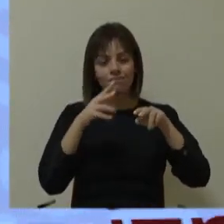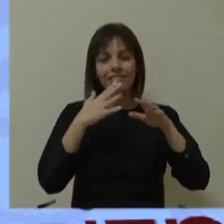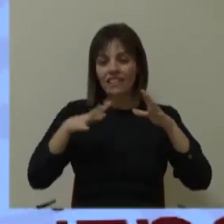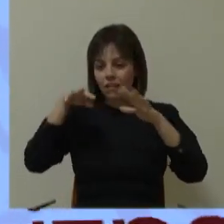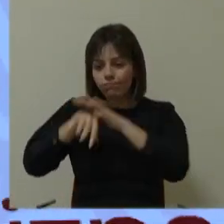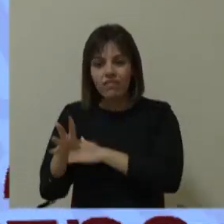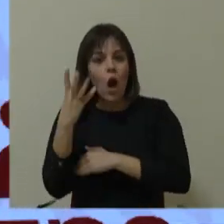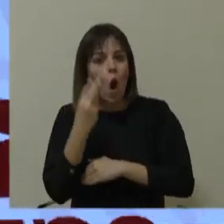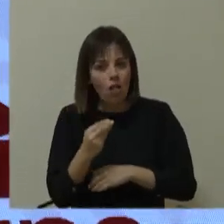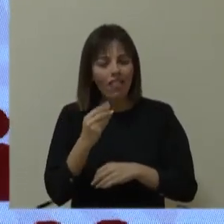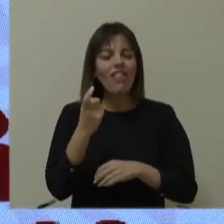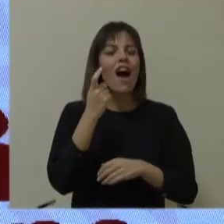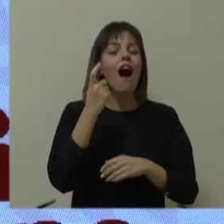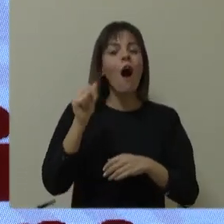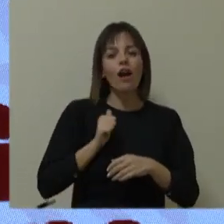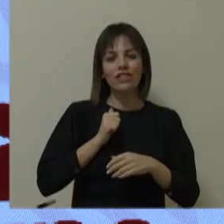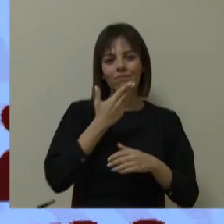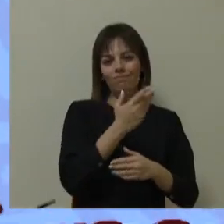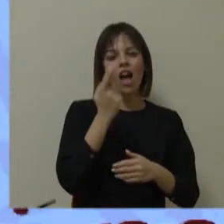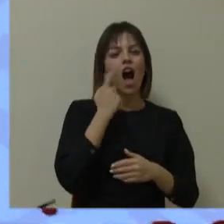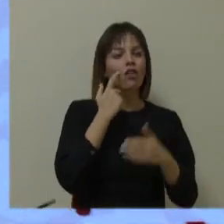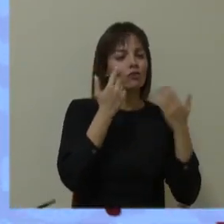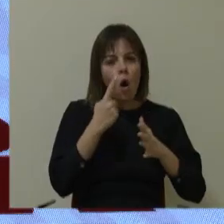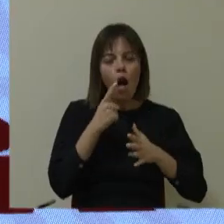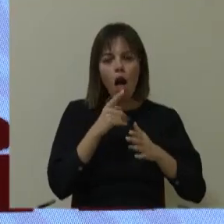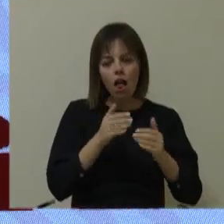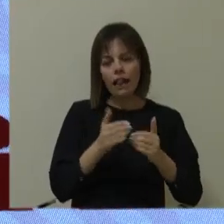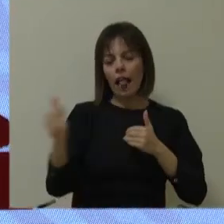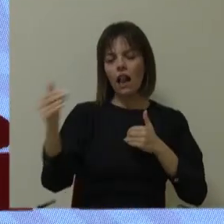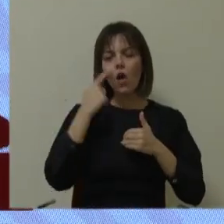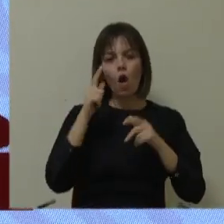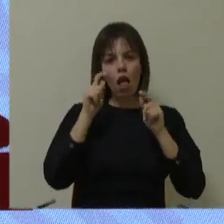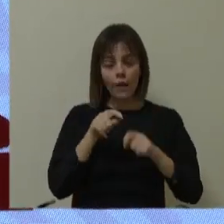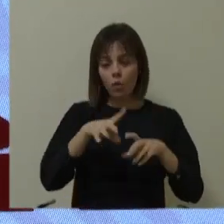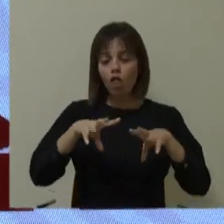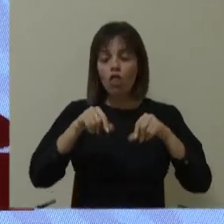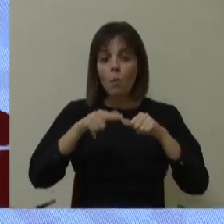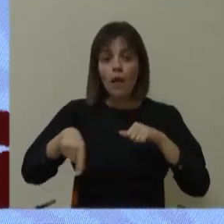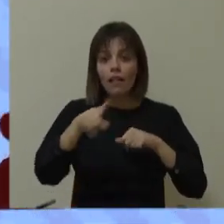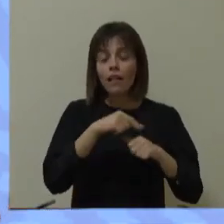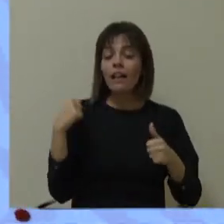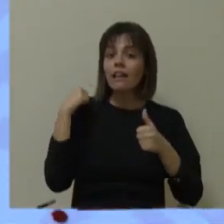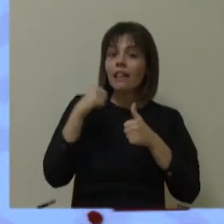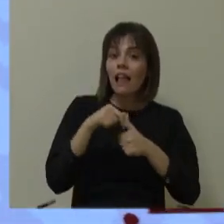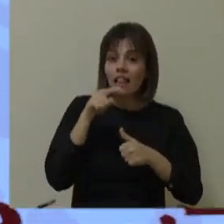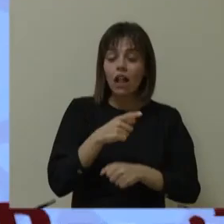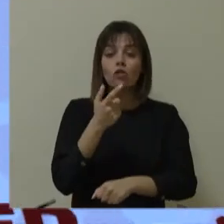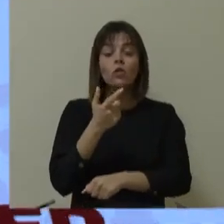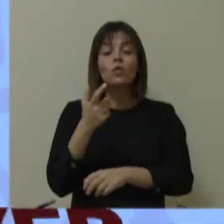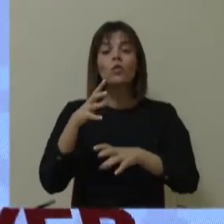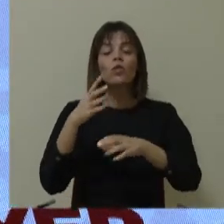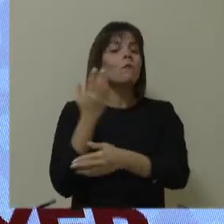başkomutanı Gazi Mustafa Kemal Paşa ve arkadaşları bu toprakları yeniden yurt yapma